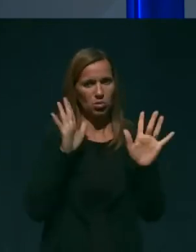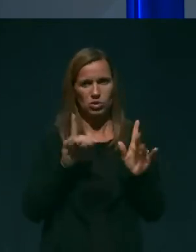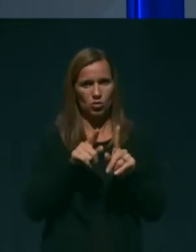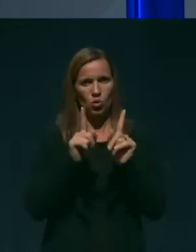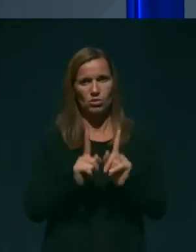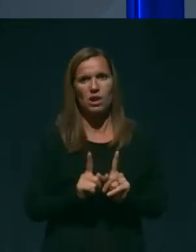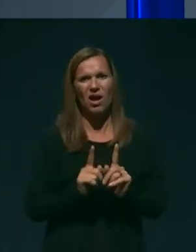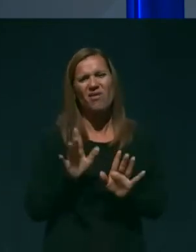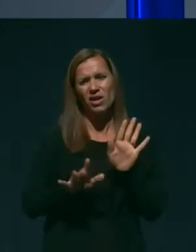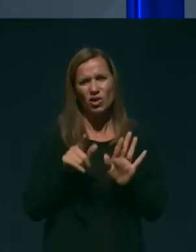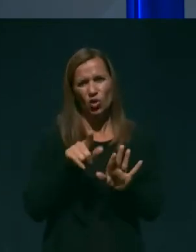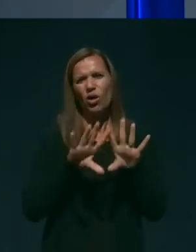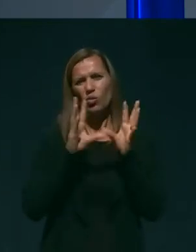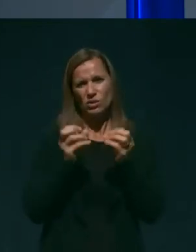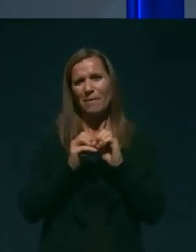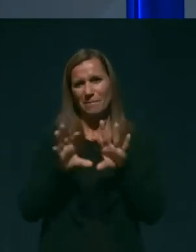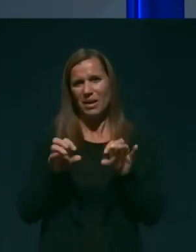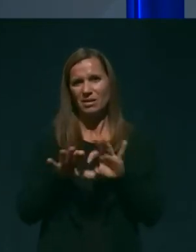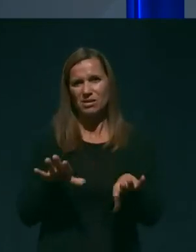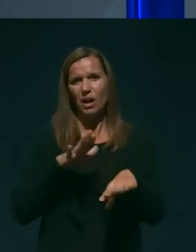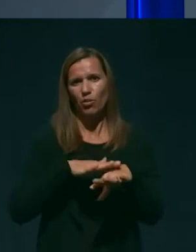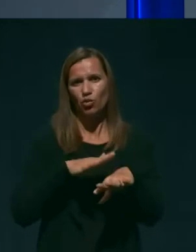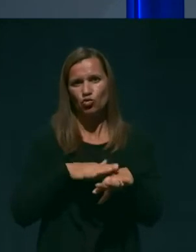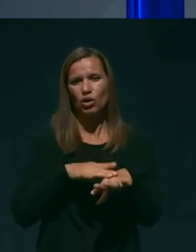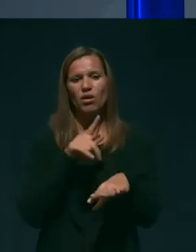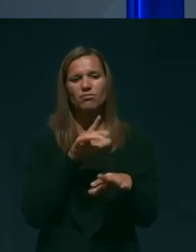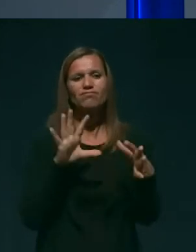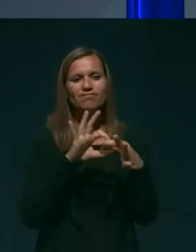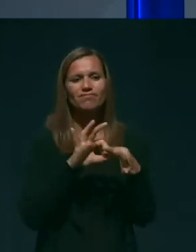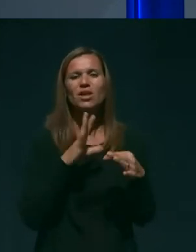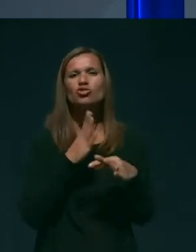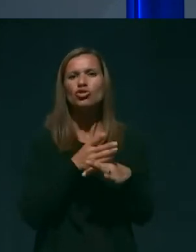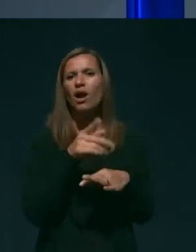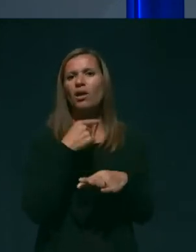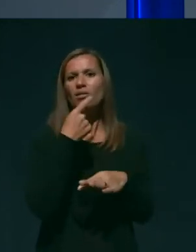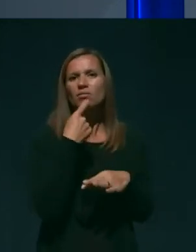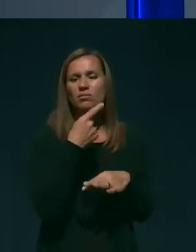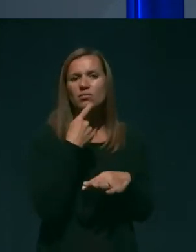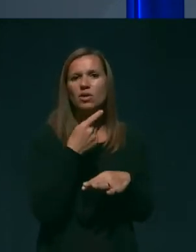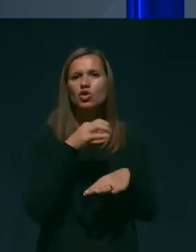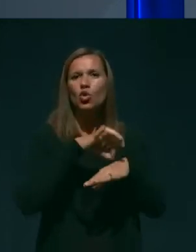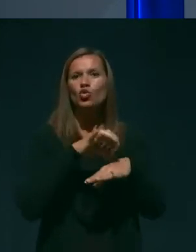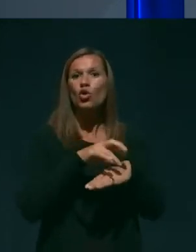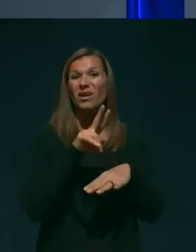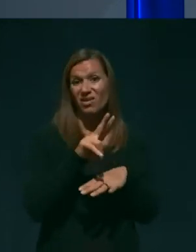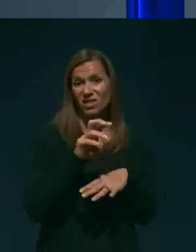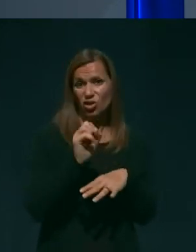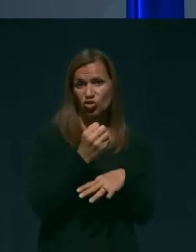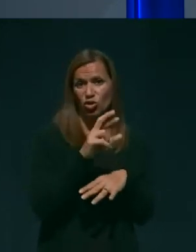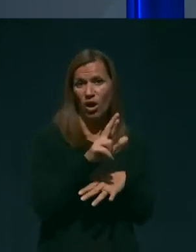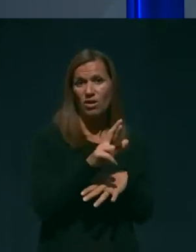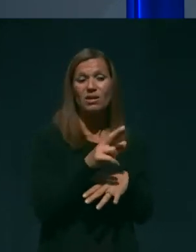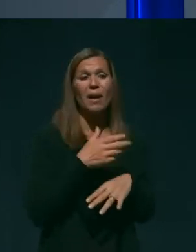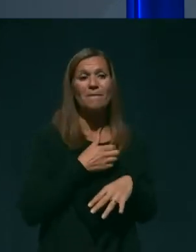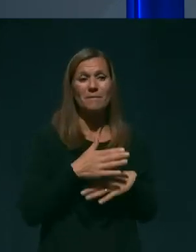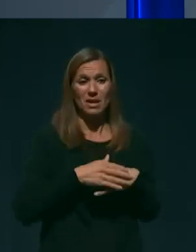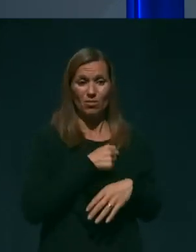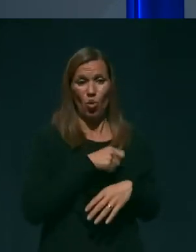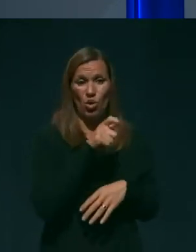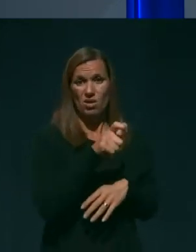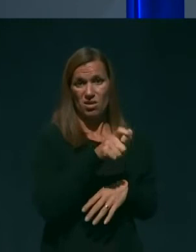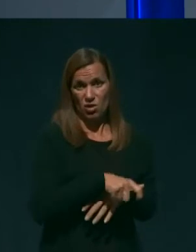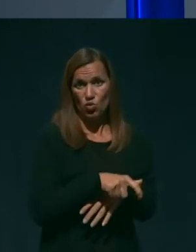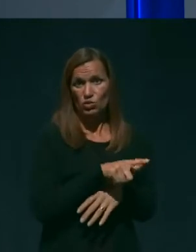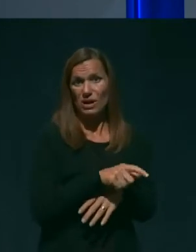medijska poročila nanašajo na to, ker je upisal že dr. Vindišar, da se pri bolniku, pač zdravniki, odločamo